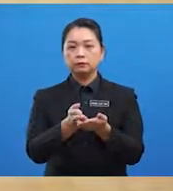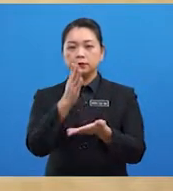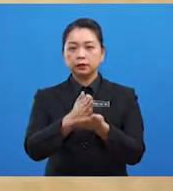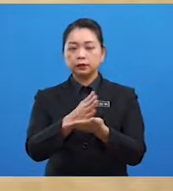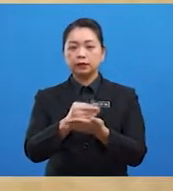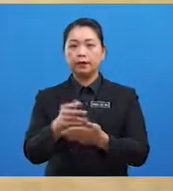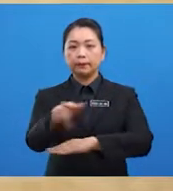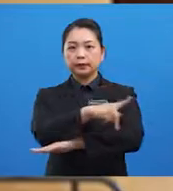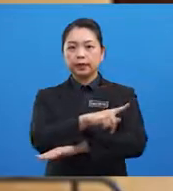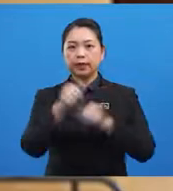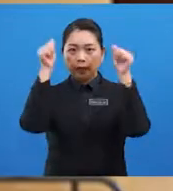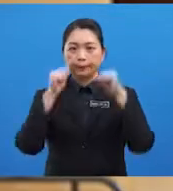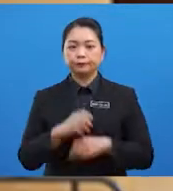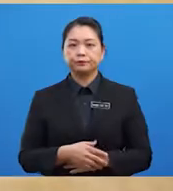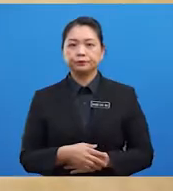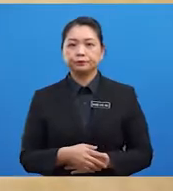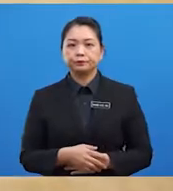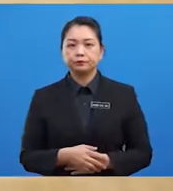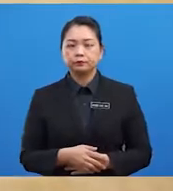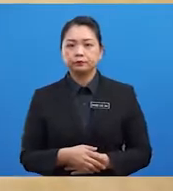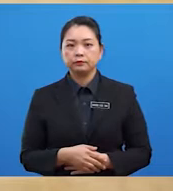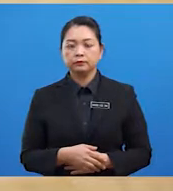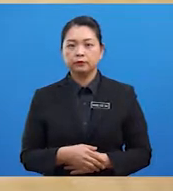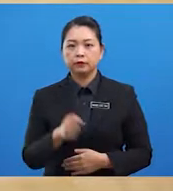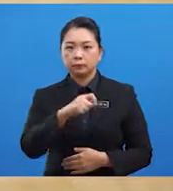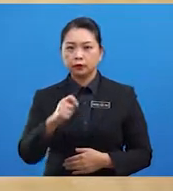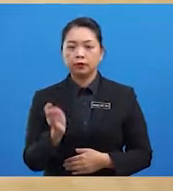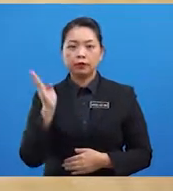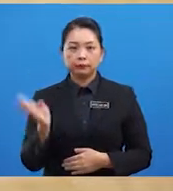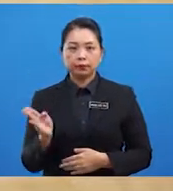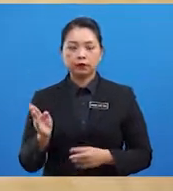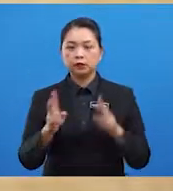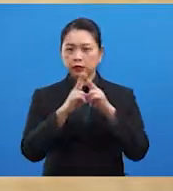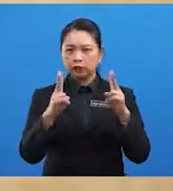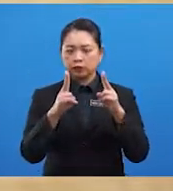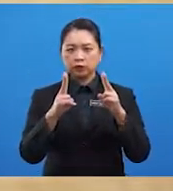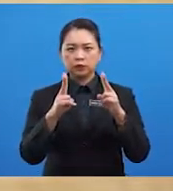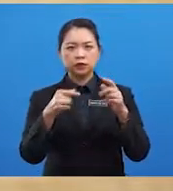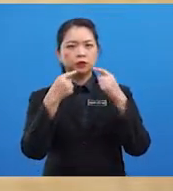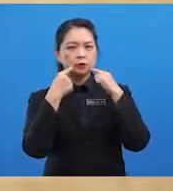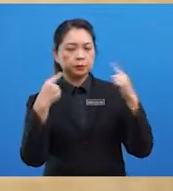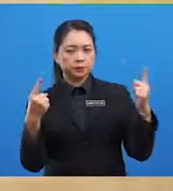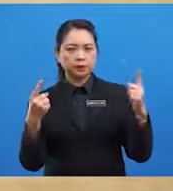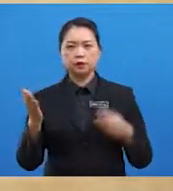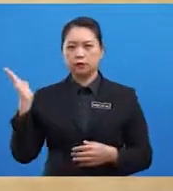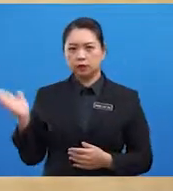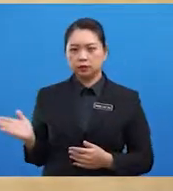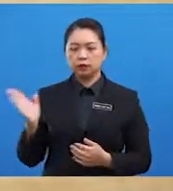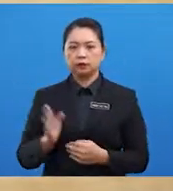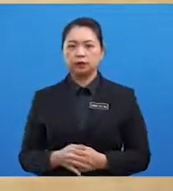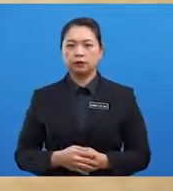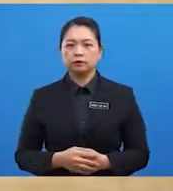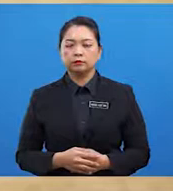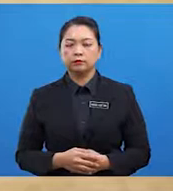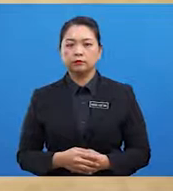Pelajar-pelajar, penulisan beliau yang terkenal juga ialah Urjuzah Qiblat Al